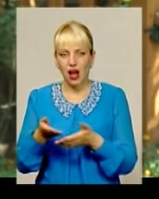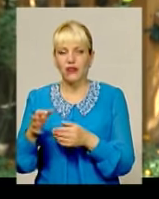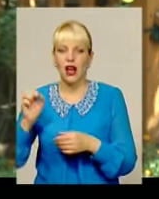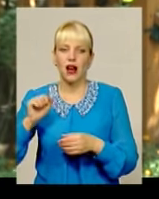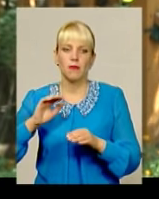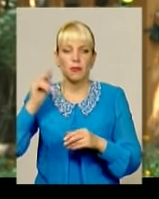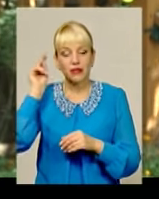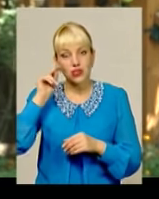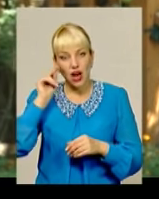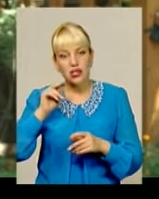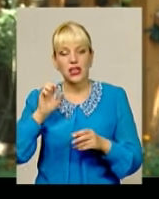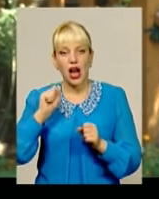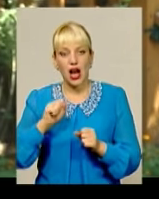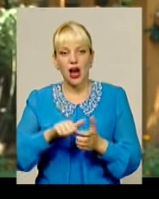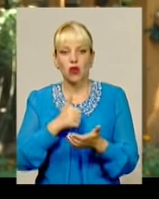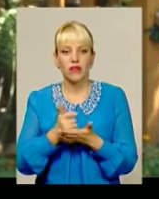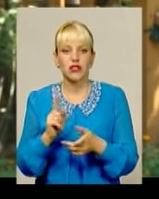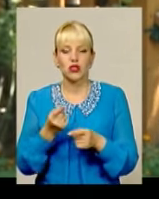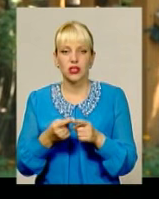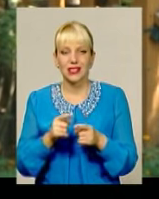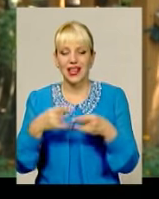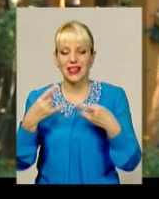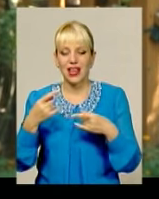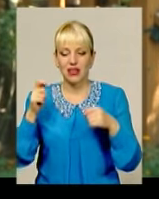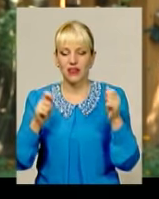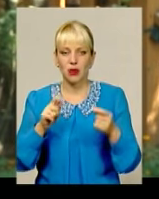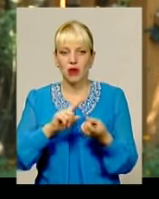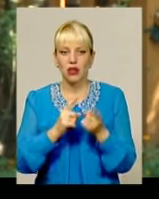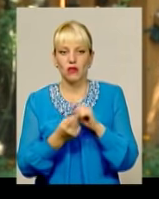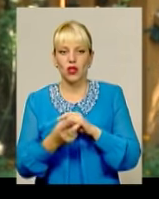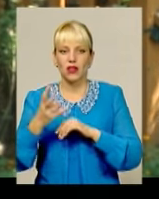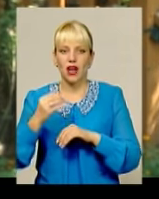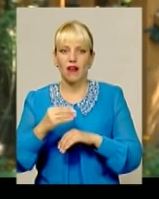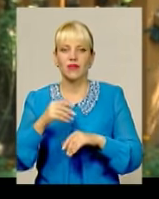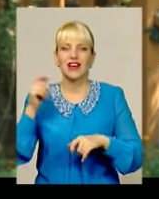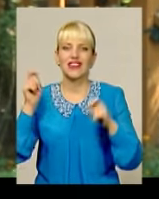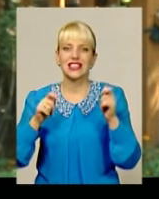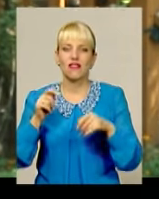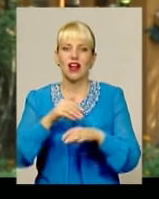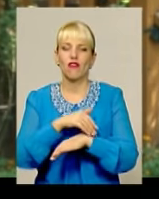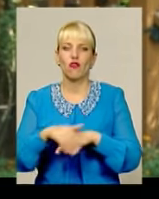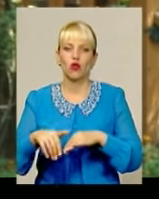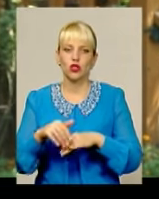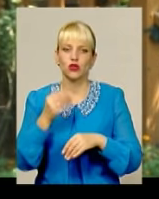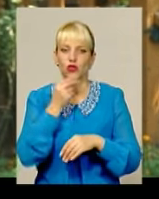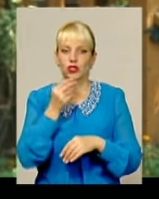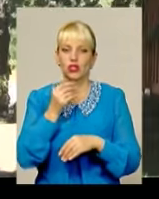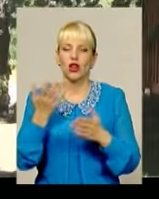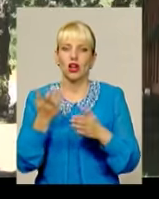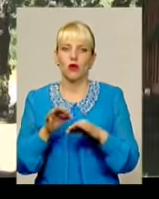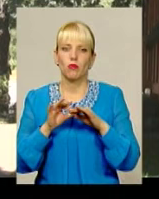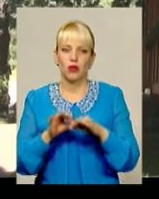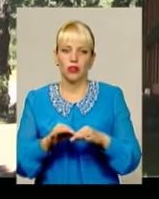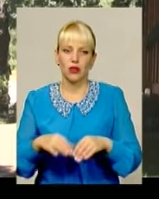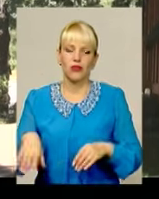потім найголовніше, що цей телефестиваль перетворюється на фестиваль вуличної їжі, який ми проведемо восени, і всі хмельничані